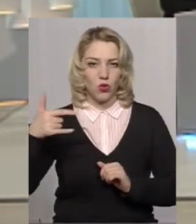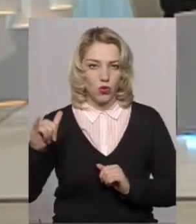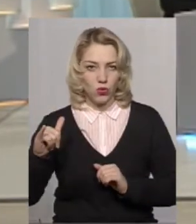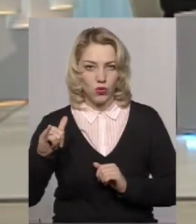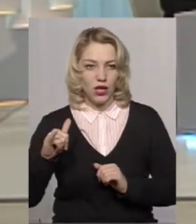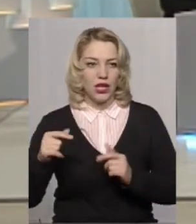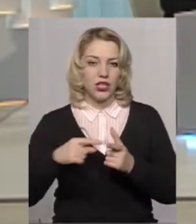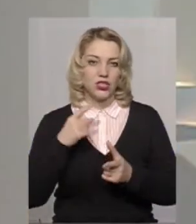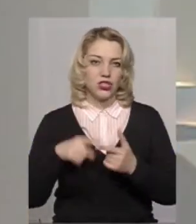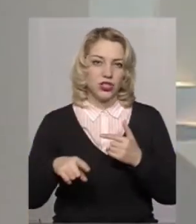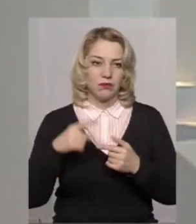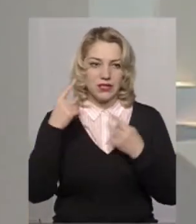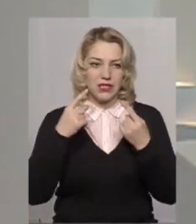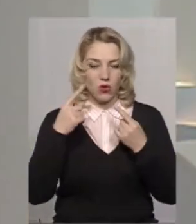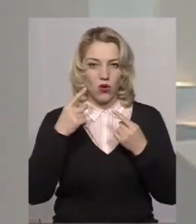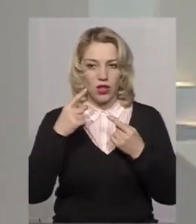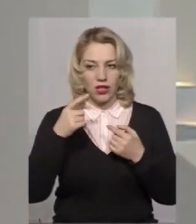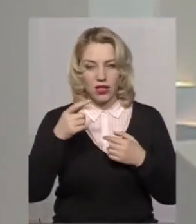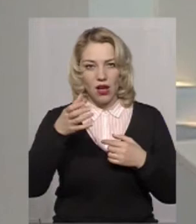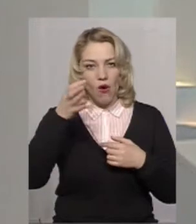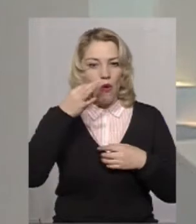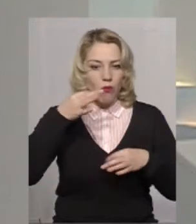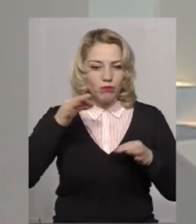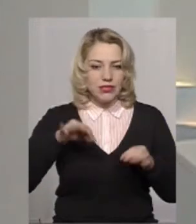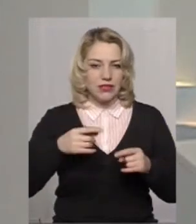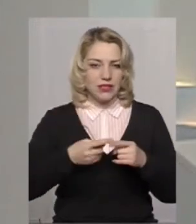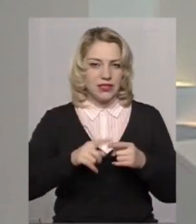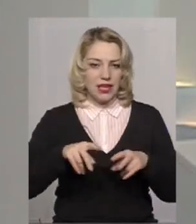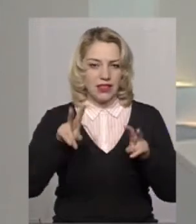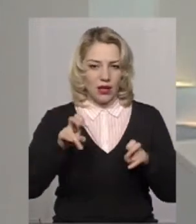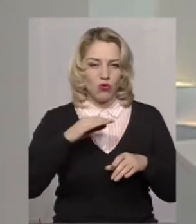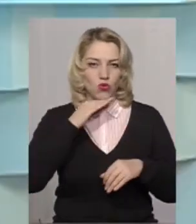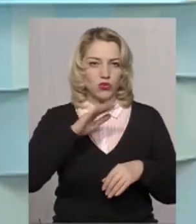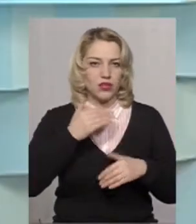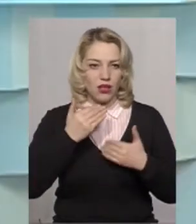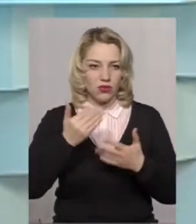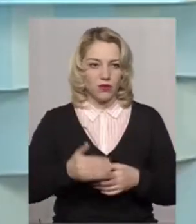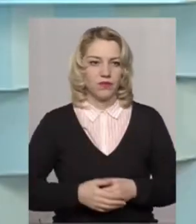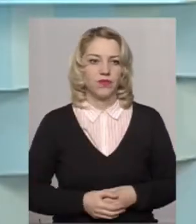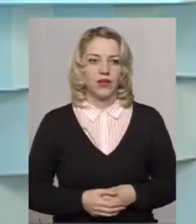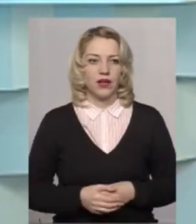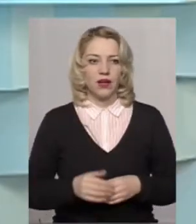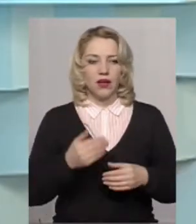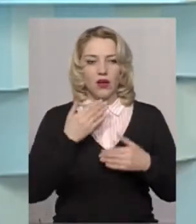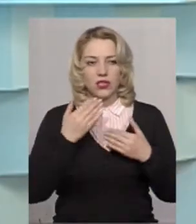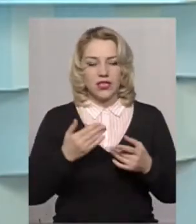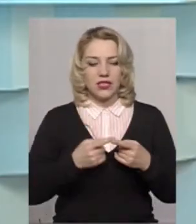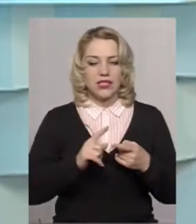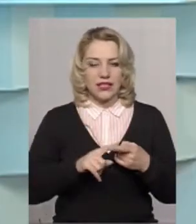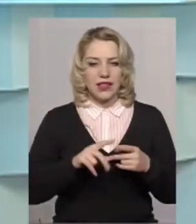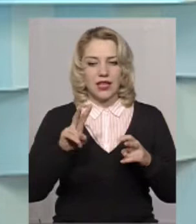чи психологи обізнані з цією темою достатньо? Насправді сьогодні ця тема є досить